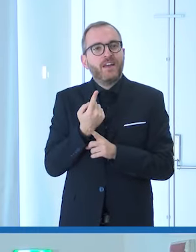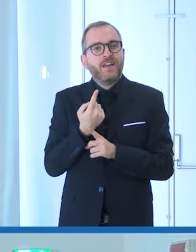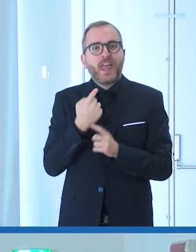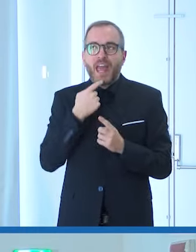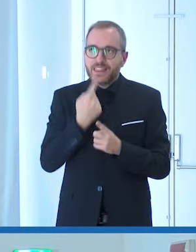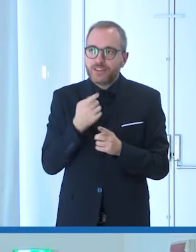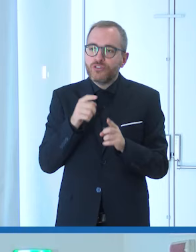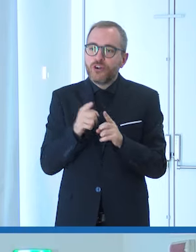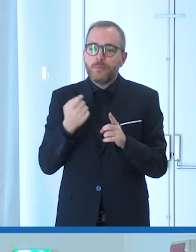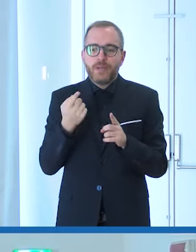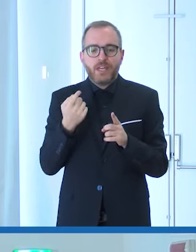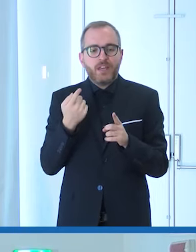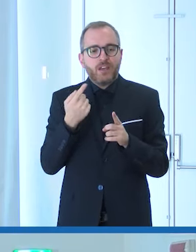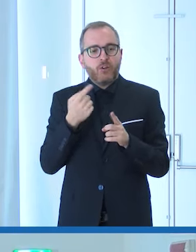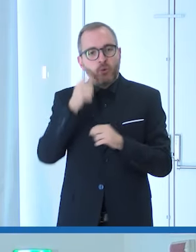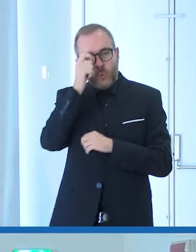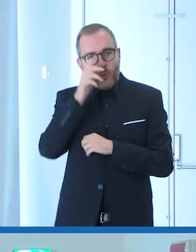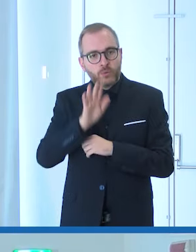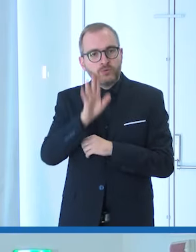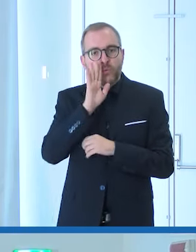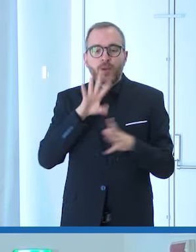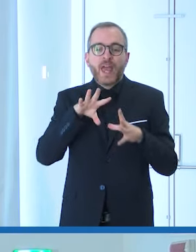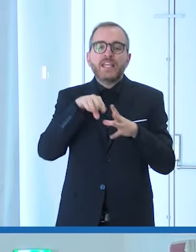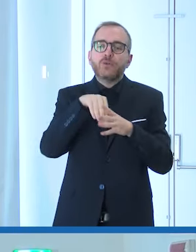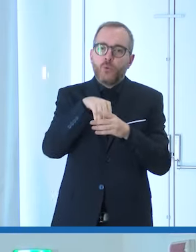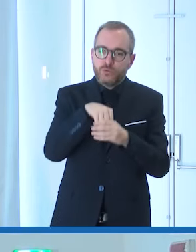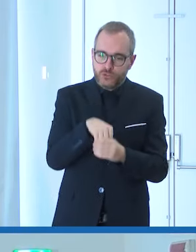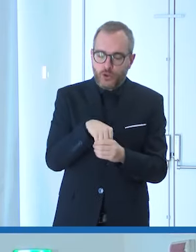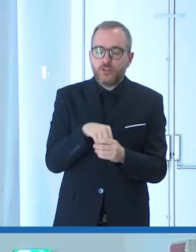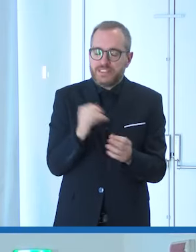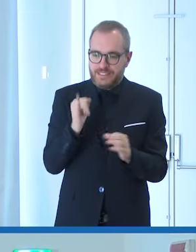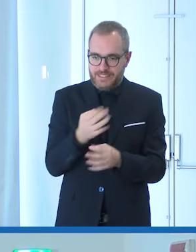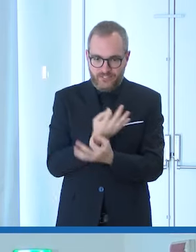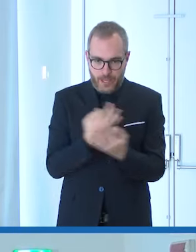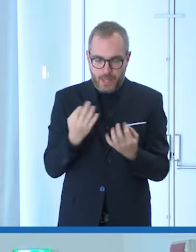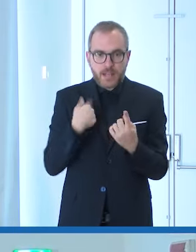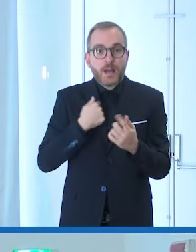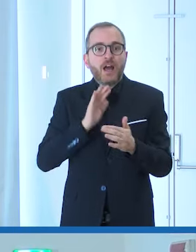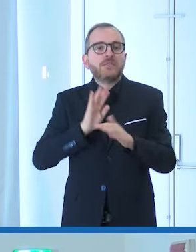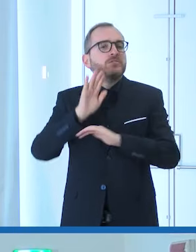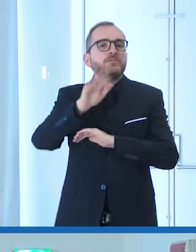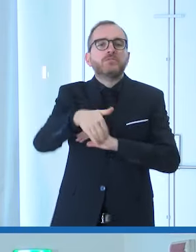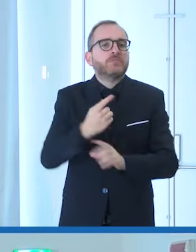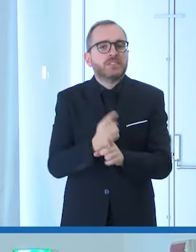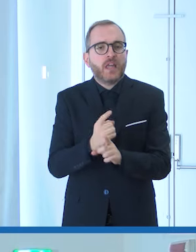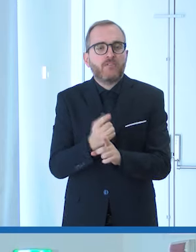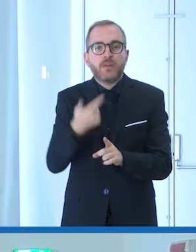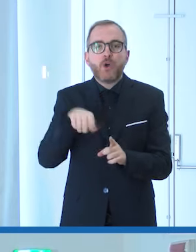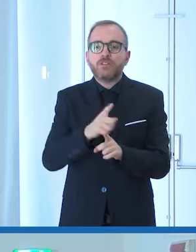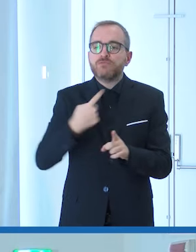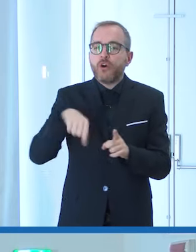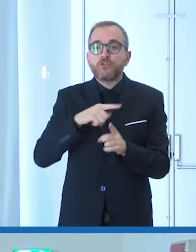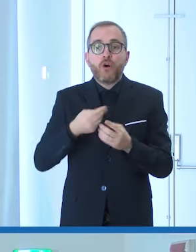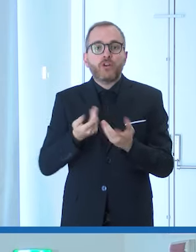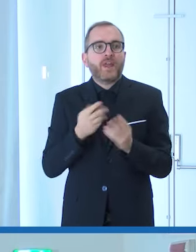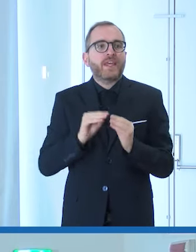sul superamento della cultura dell'inclusione ci siamo dentro e ci rimarremo dentro ancora un po' ed è normale che sia così perché non stiamo costruendo